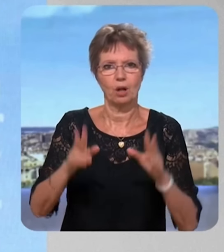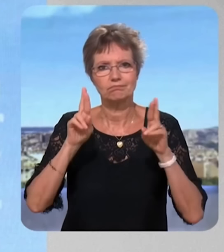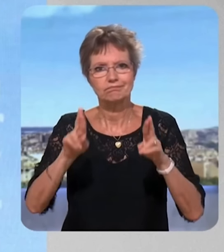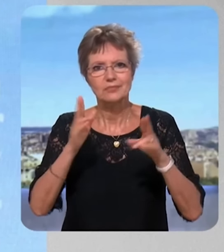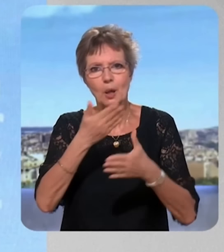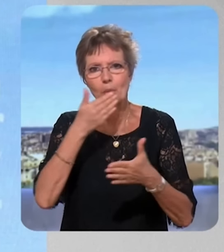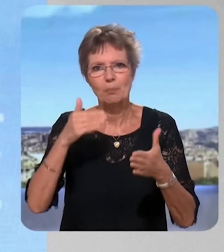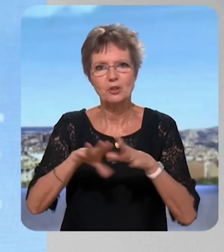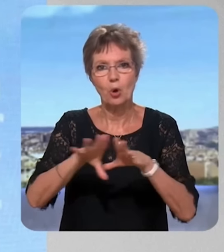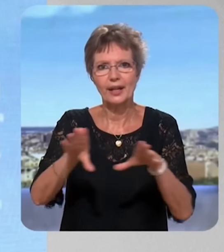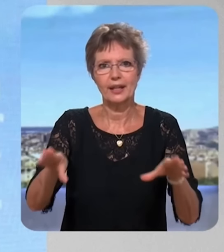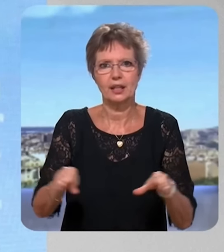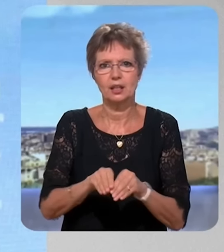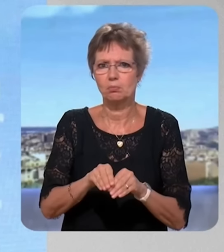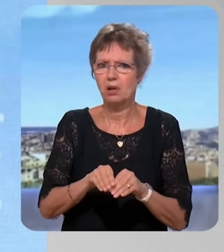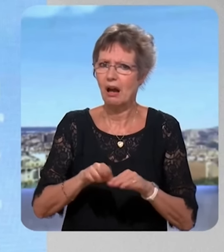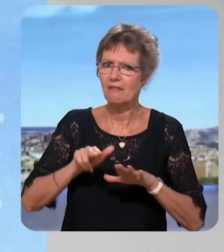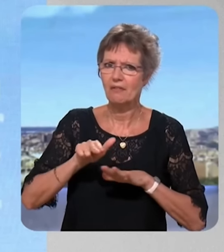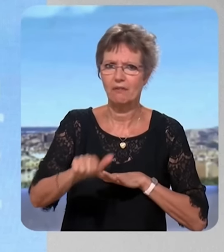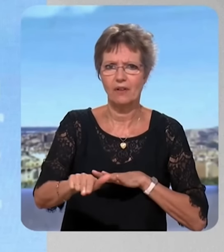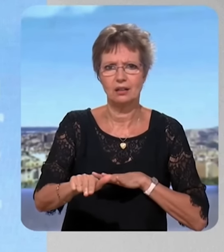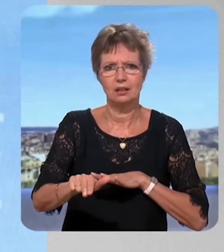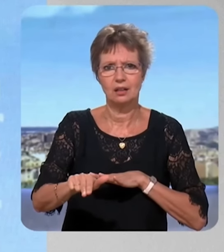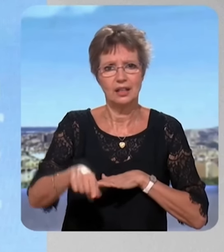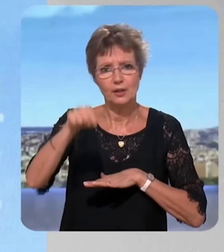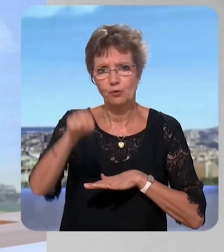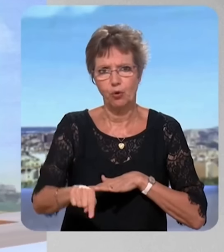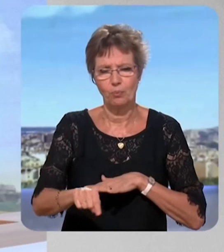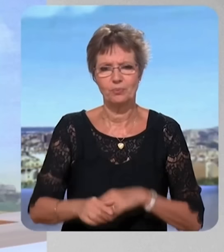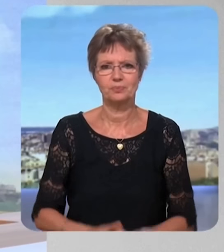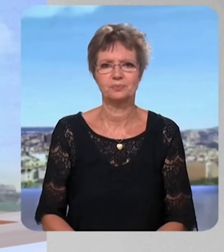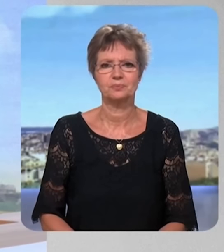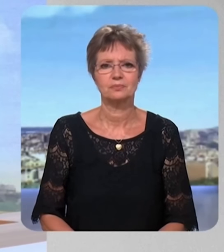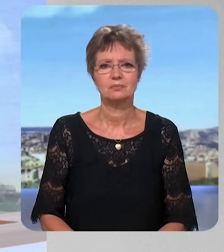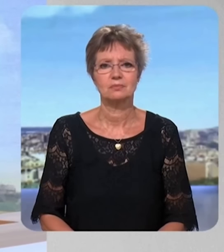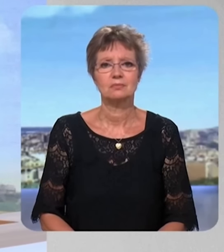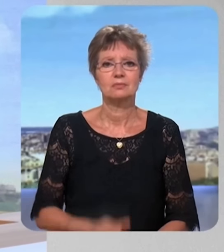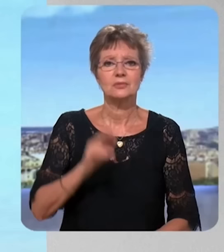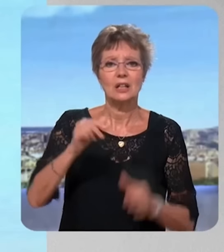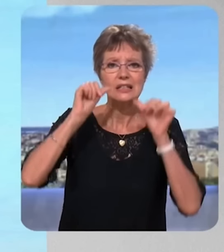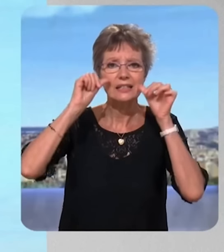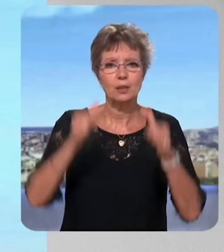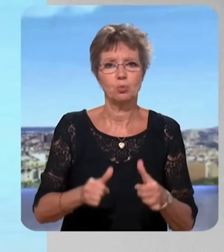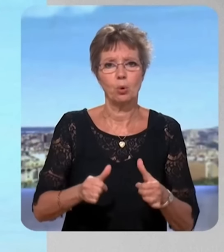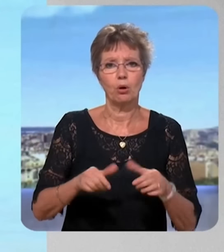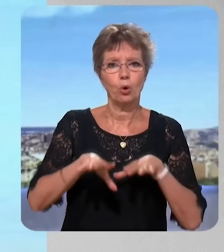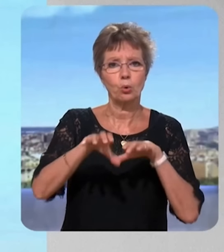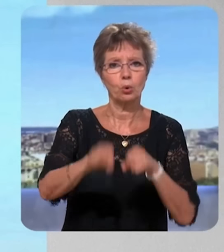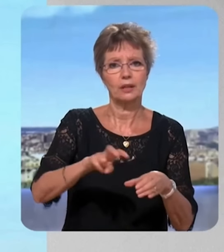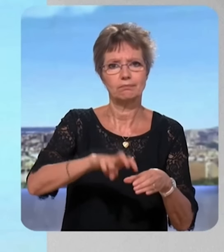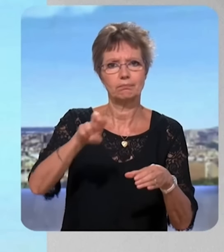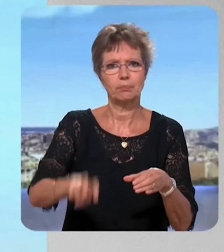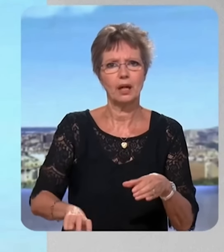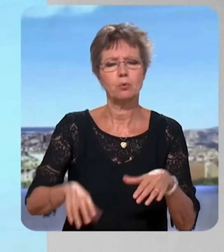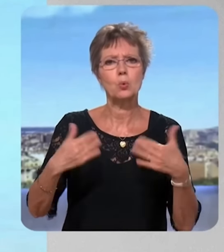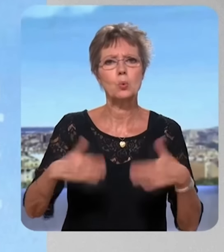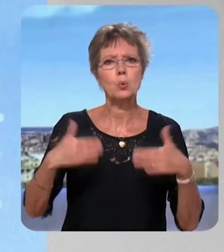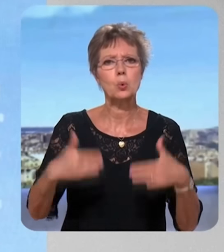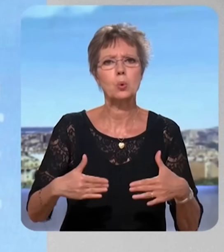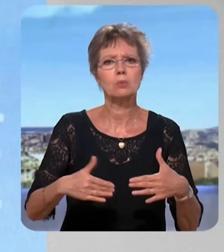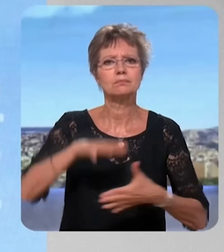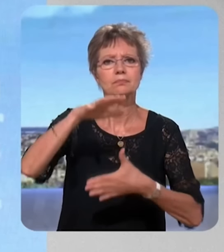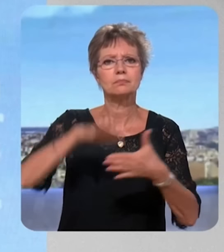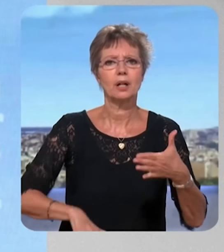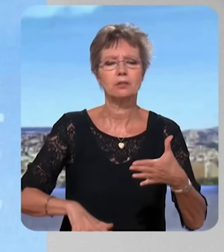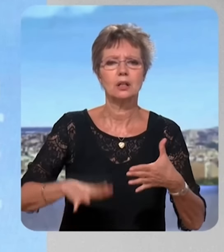choisie. Je n'en doute pas, d'ailleurs, parce que notre pays l'impose. La situation de notre pays l'impose. Mario Maréchal, votre départ de chez Éric Zemmour de Reconquête ne s'est pas fait sans fracas. Un article du Canard Enchaîné,